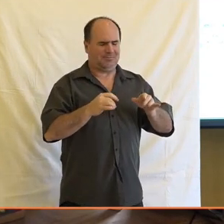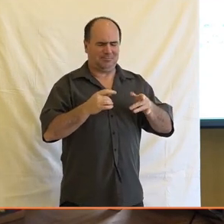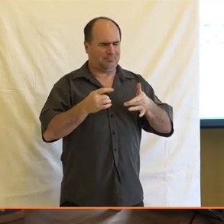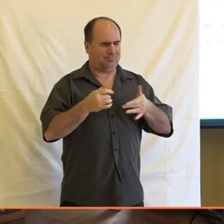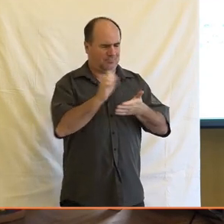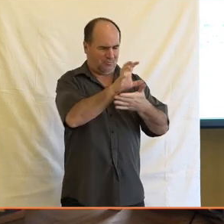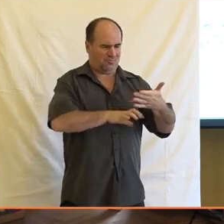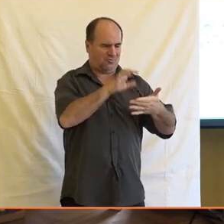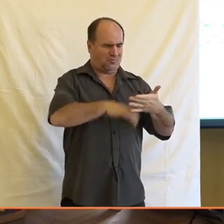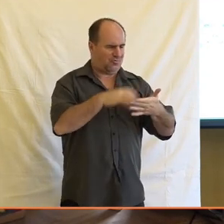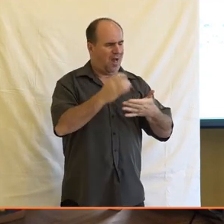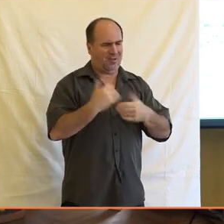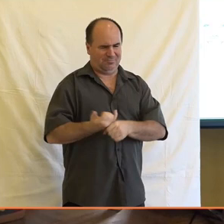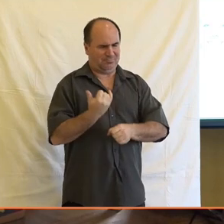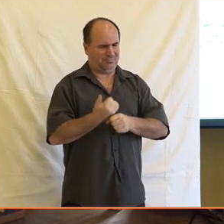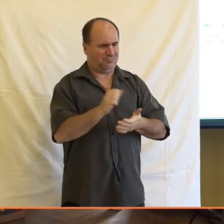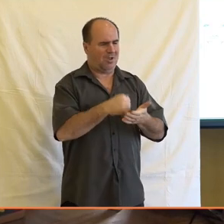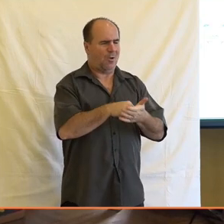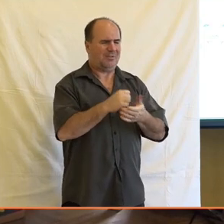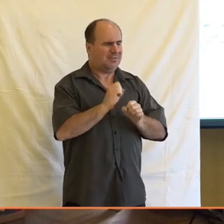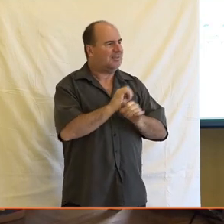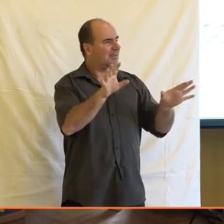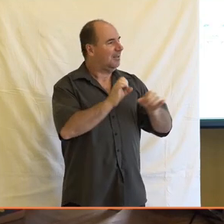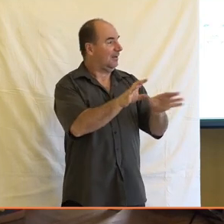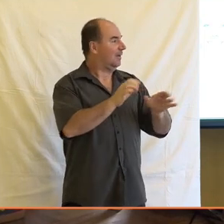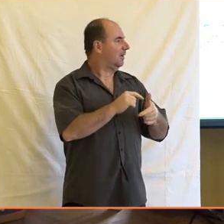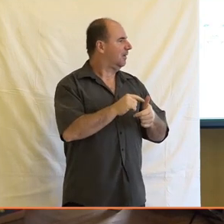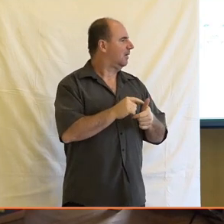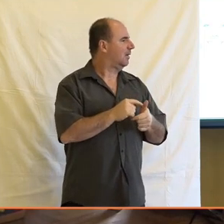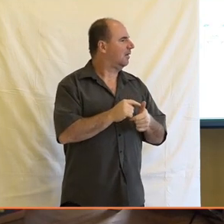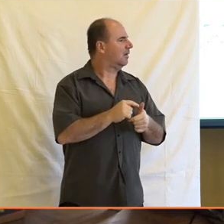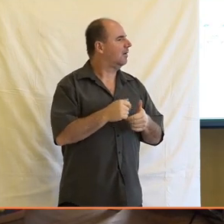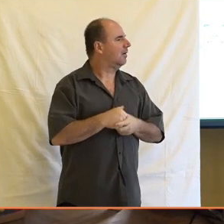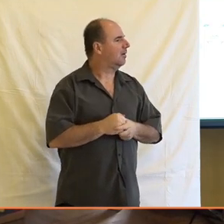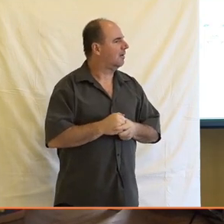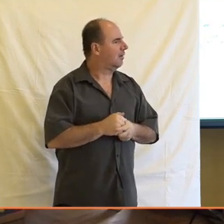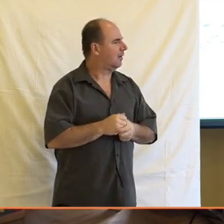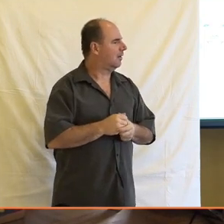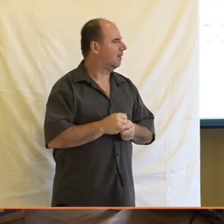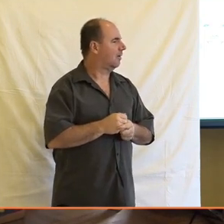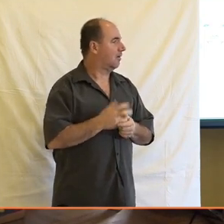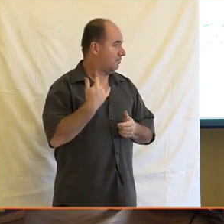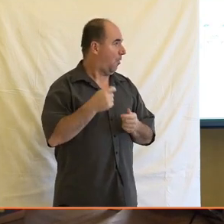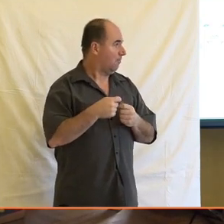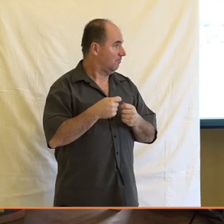nesoustředěnost, nebo to tak vždy bylo, a těto čtenáři neměli prostor se projevovat, nebo se to neměřilo.